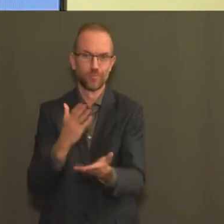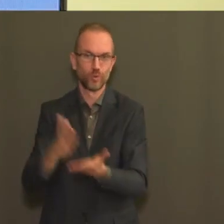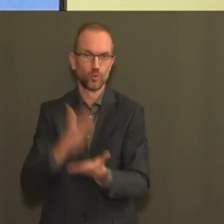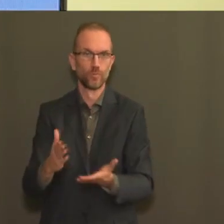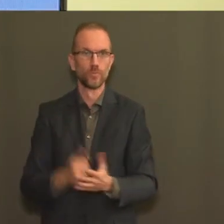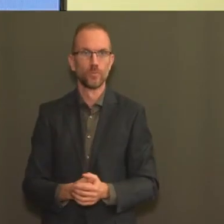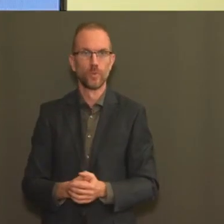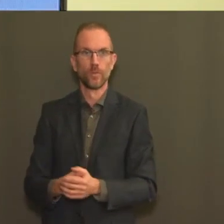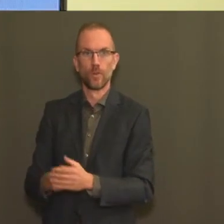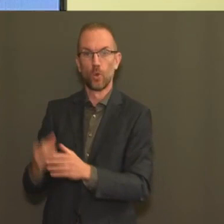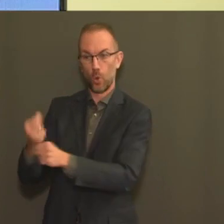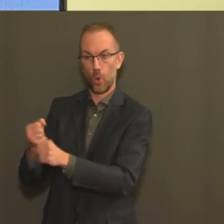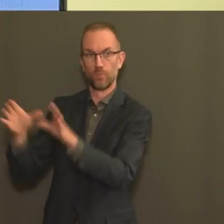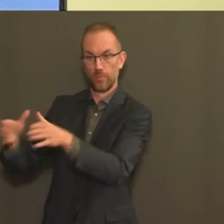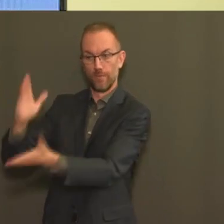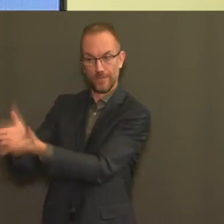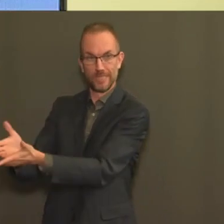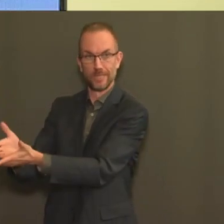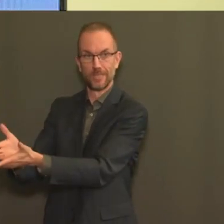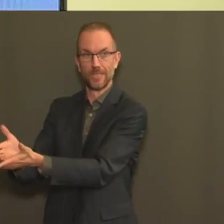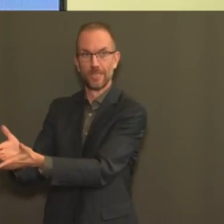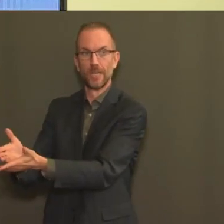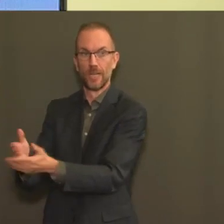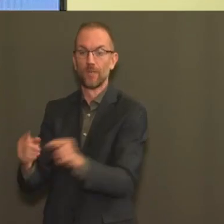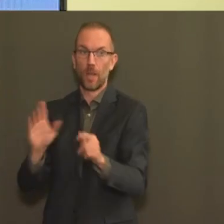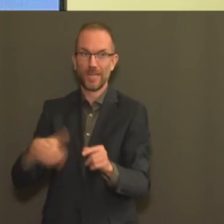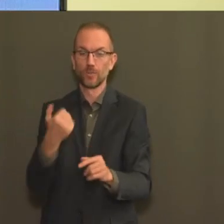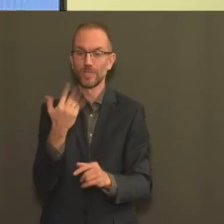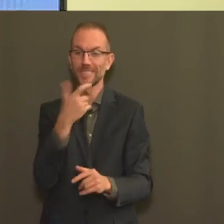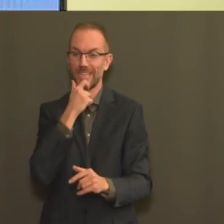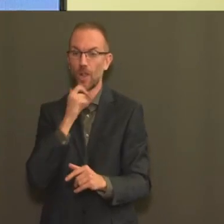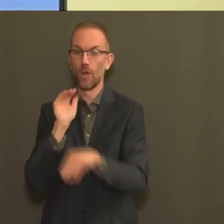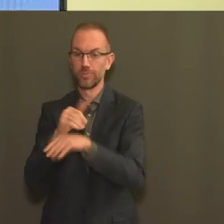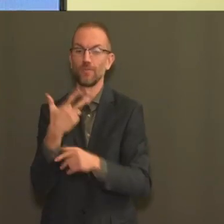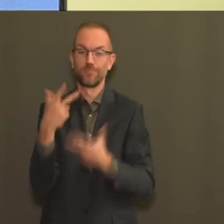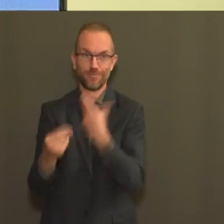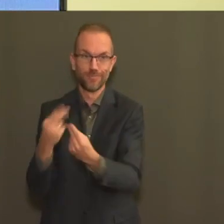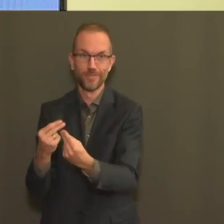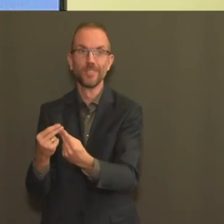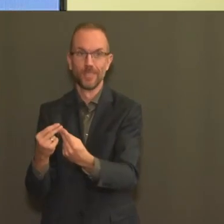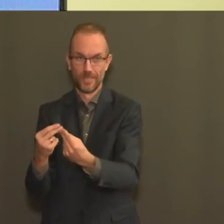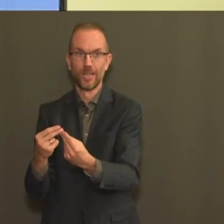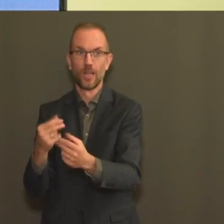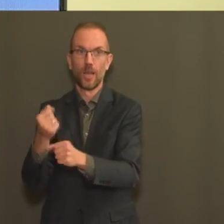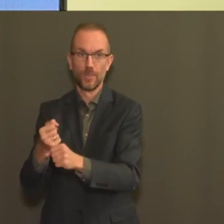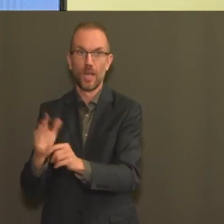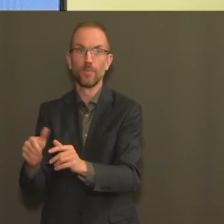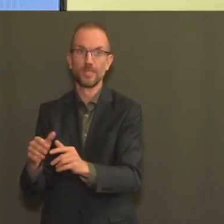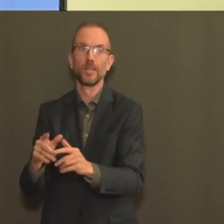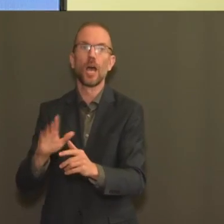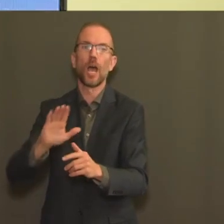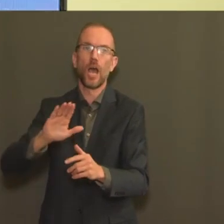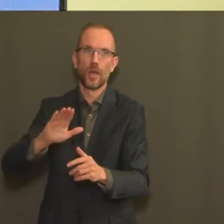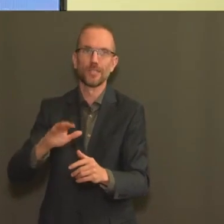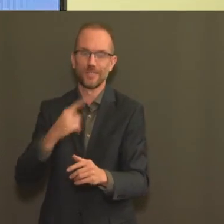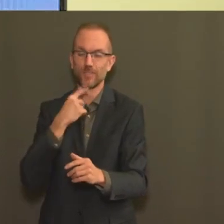ans, que l'on pourra avoir un impact plus significatif sur l'hospitalisation en soins intensifs, entre autres,